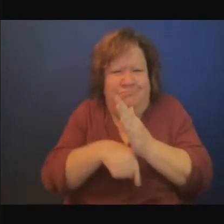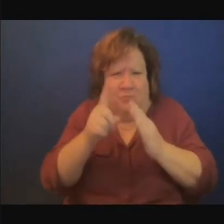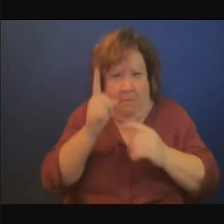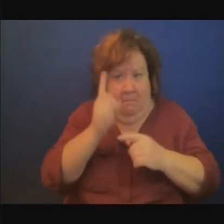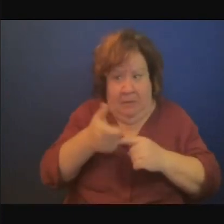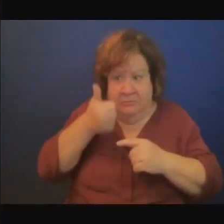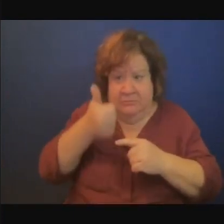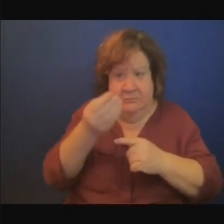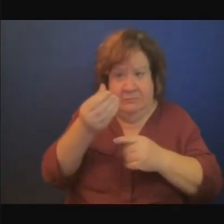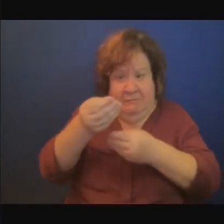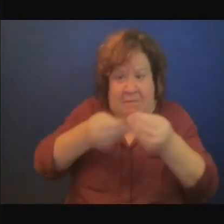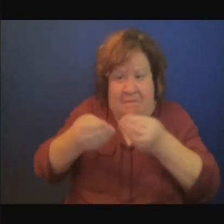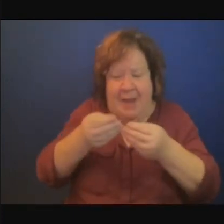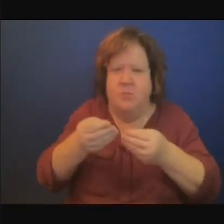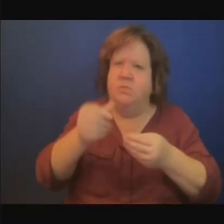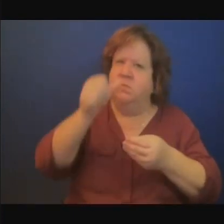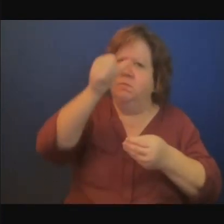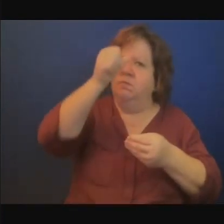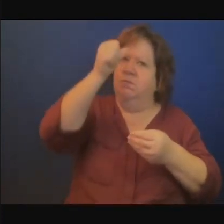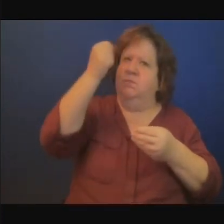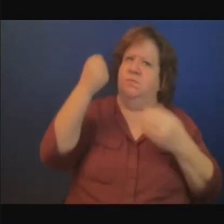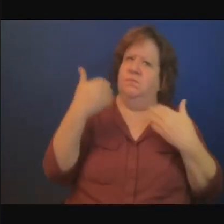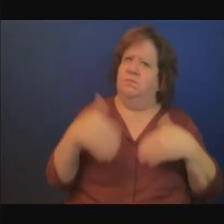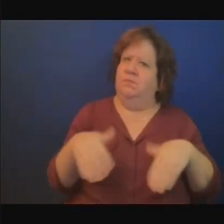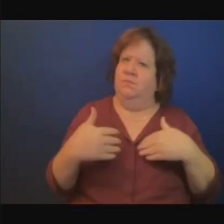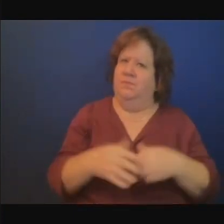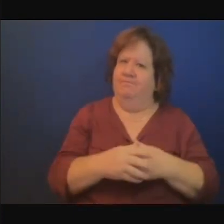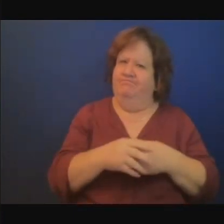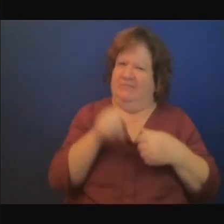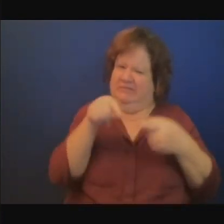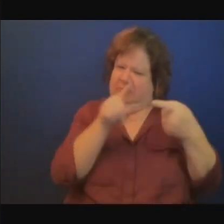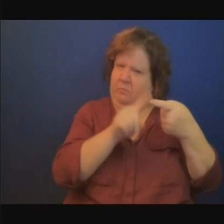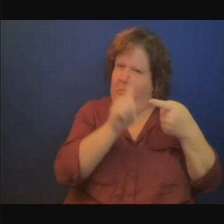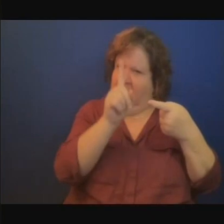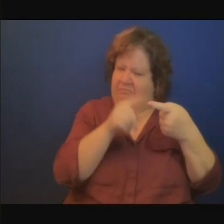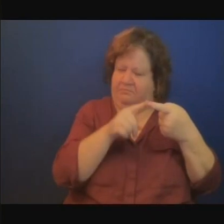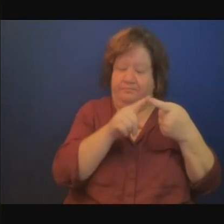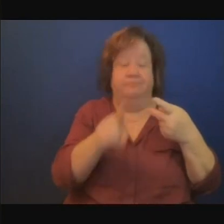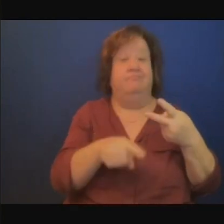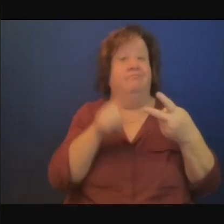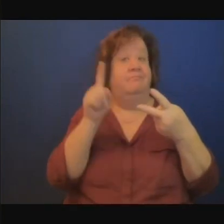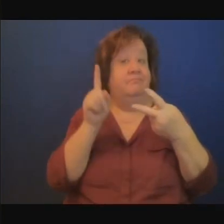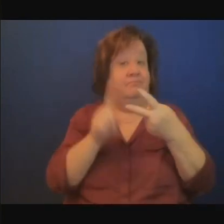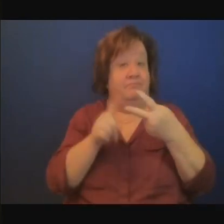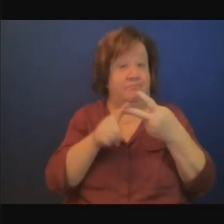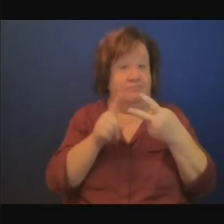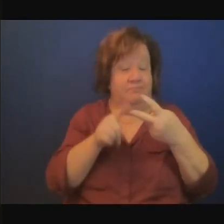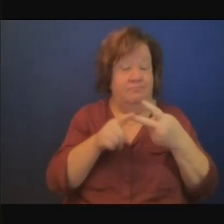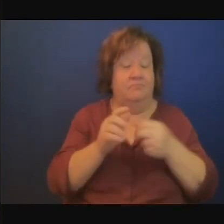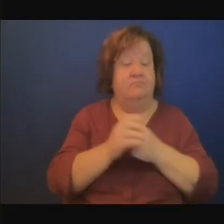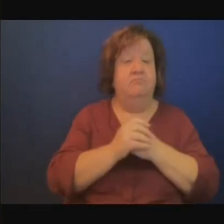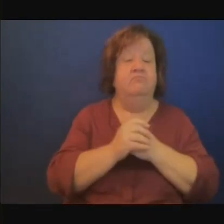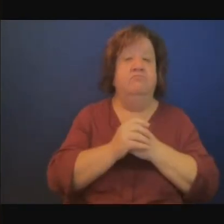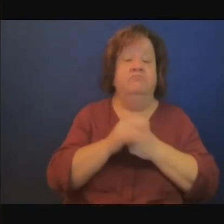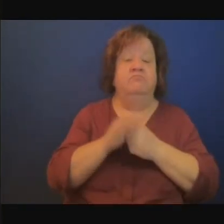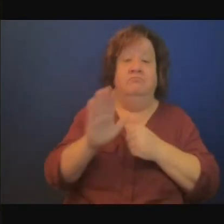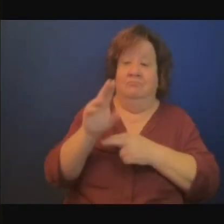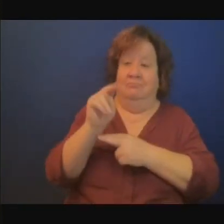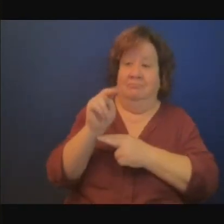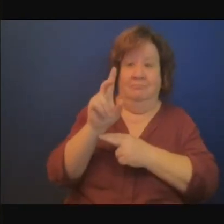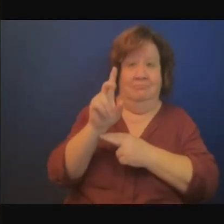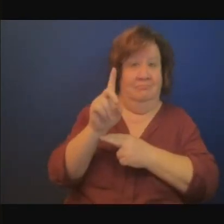et ces feuilles de route devraient avoir des actions d